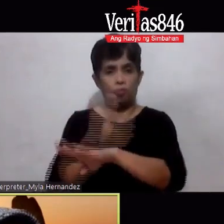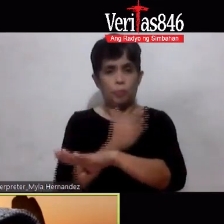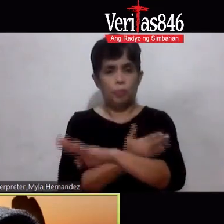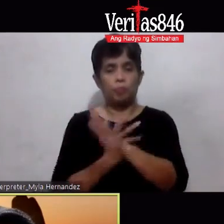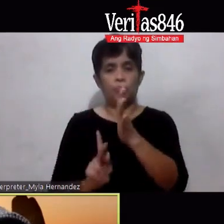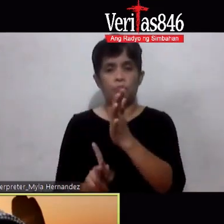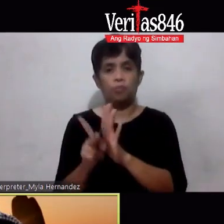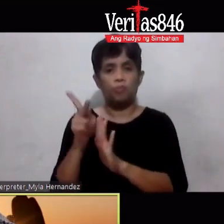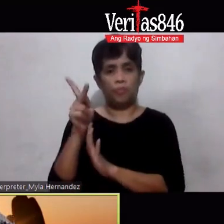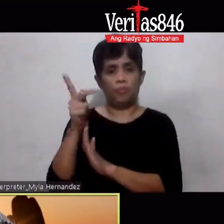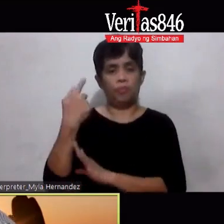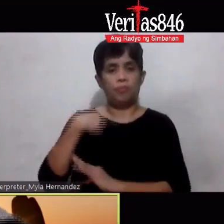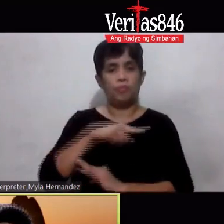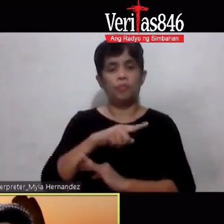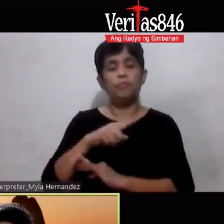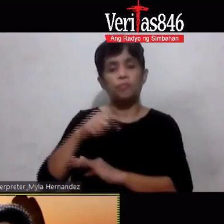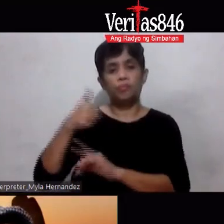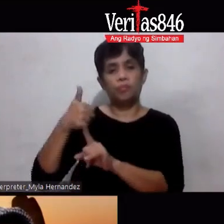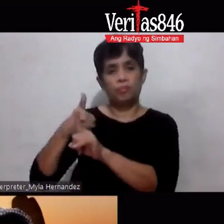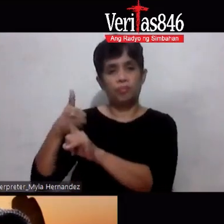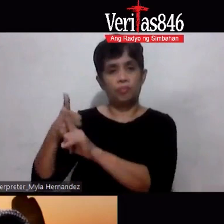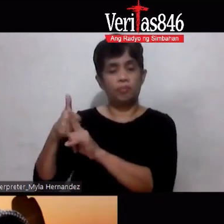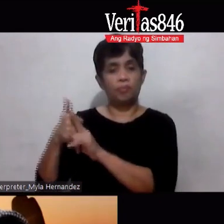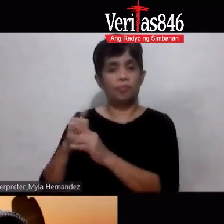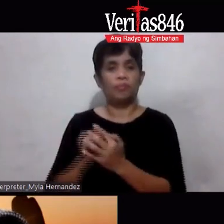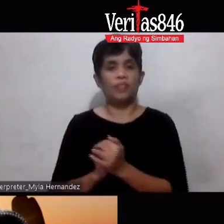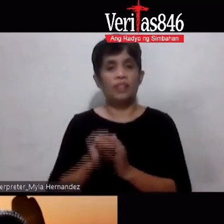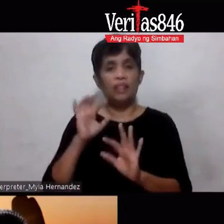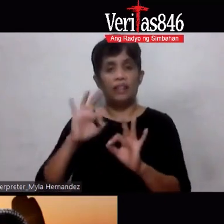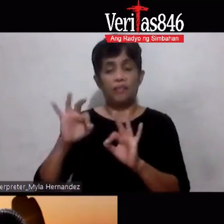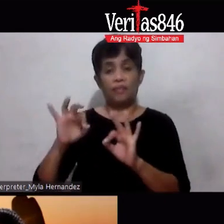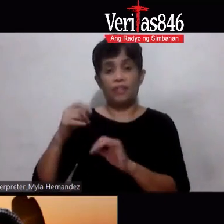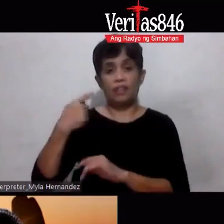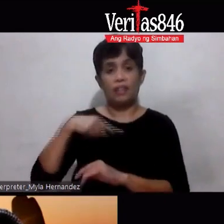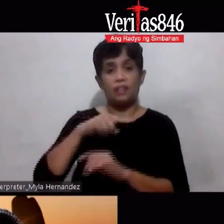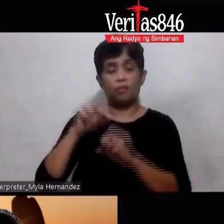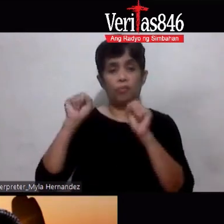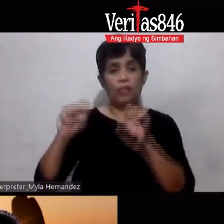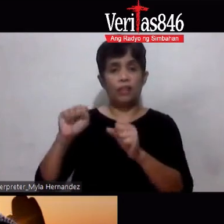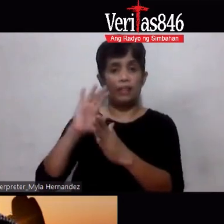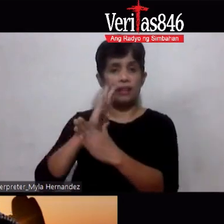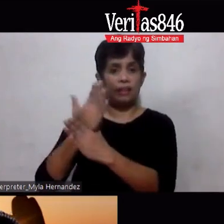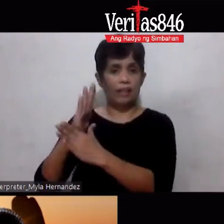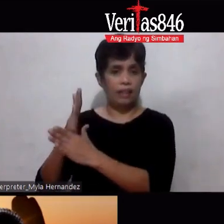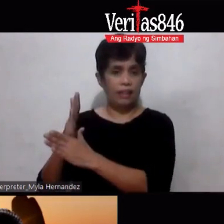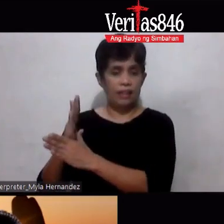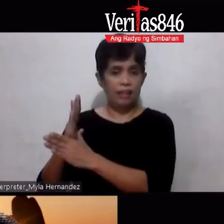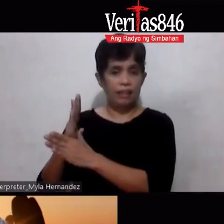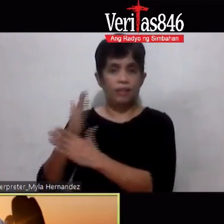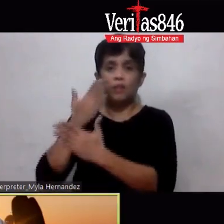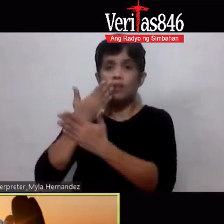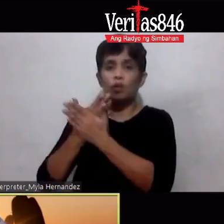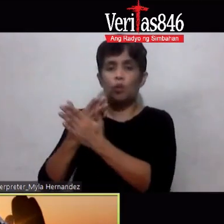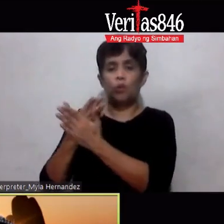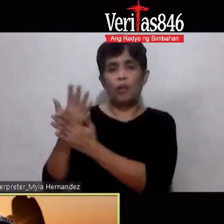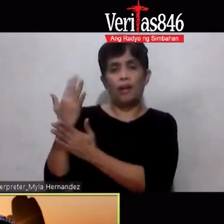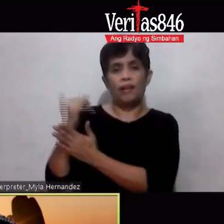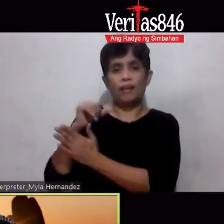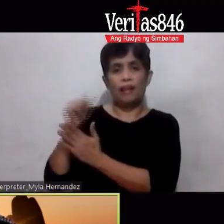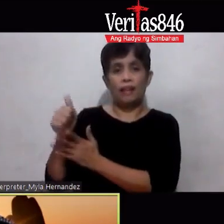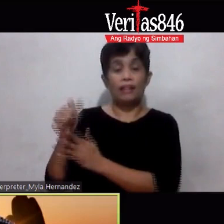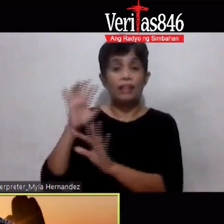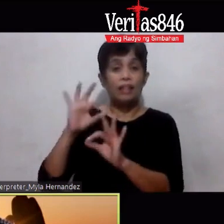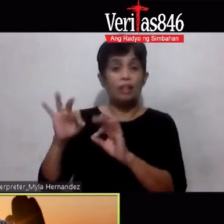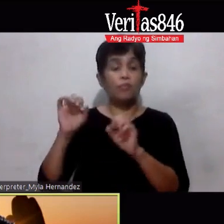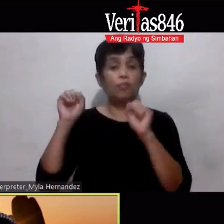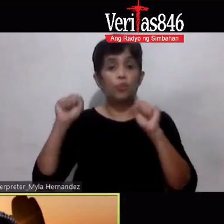sarili Di ba brother Benzon Gano'n yun Kung meron tayong pwedeng I-share na mabuti Bakit hindi Kung pwede natin